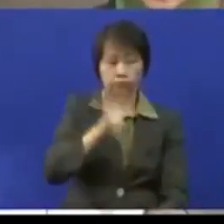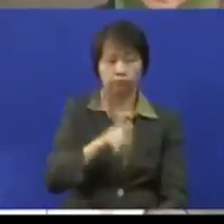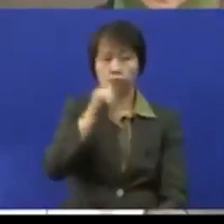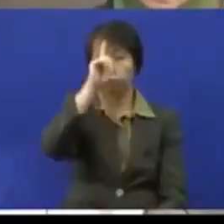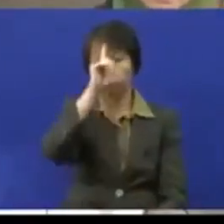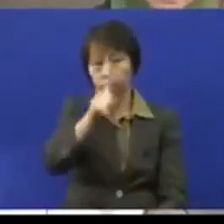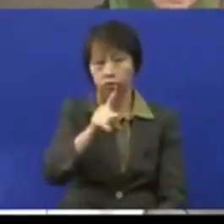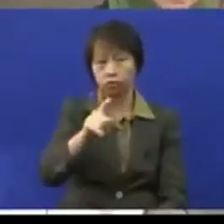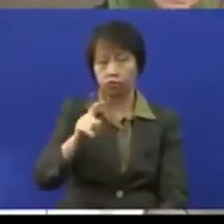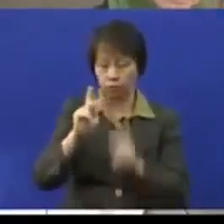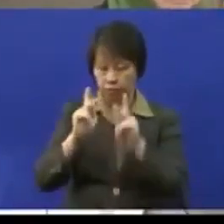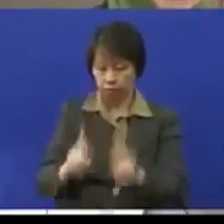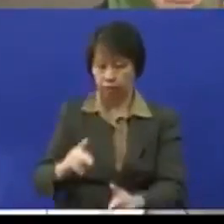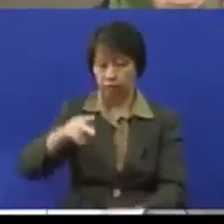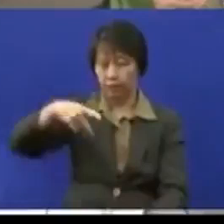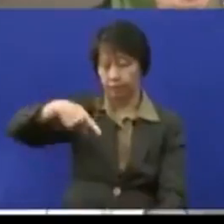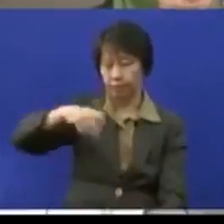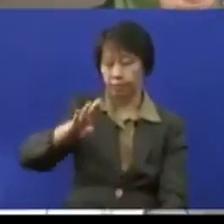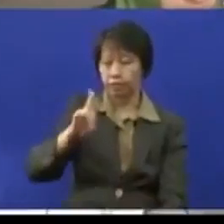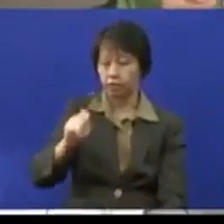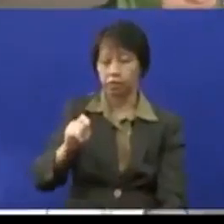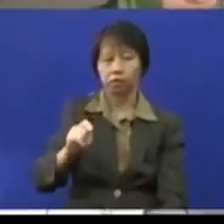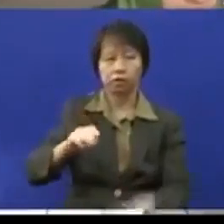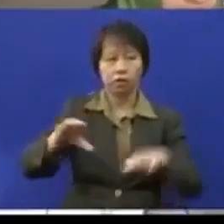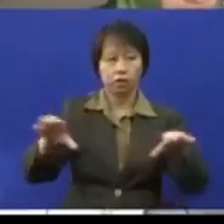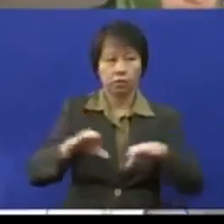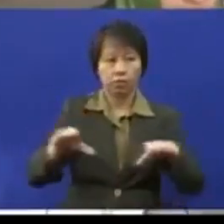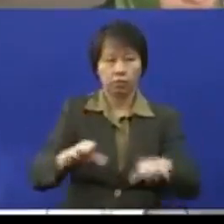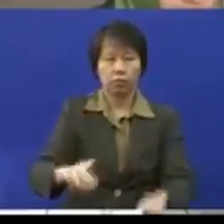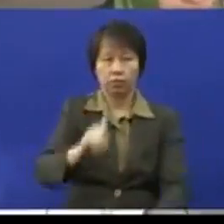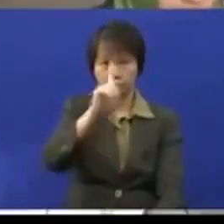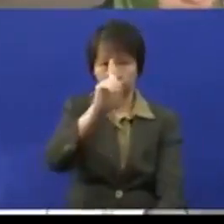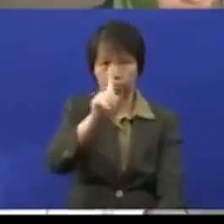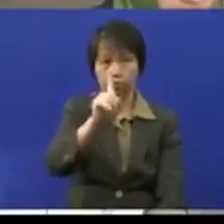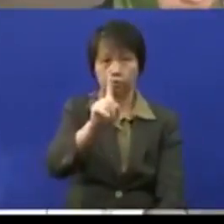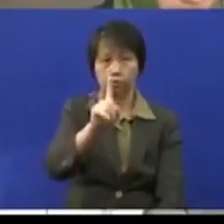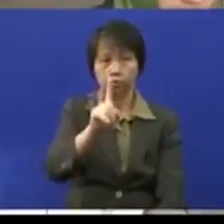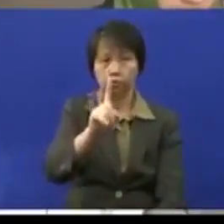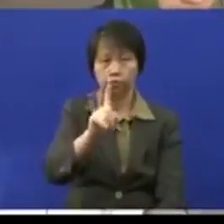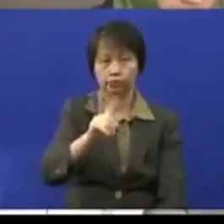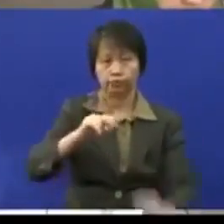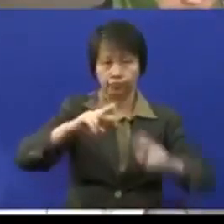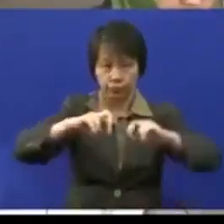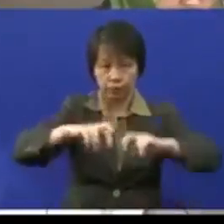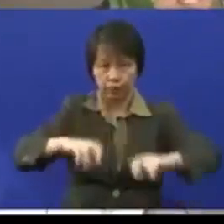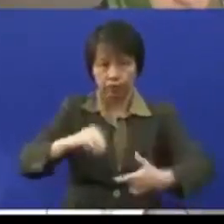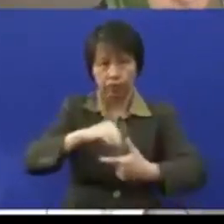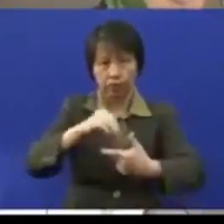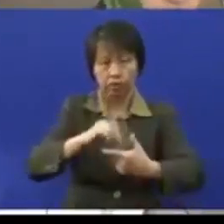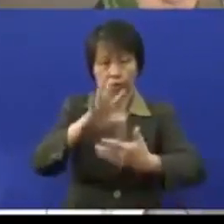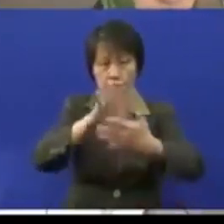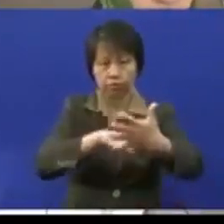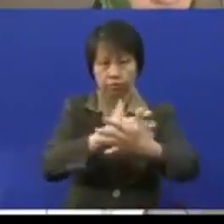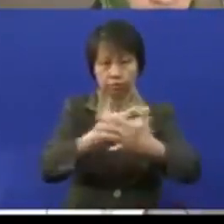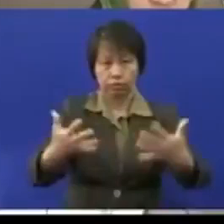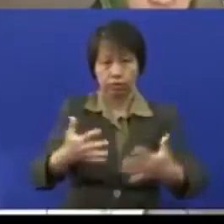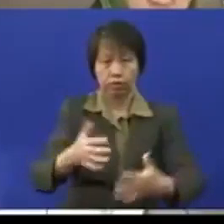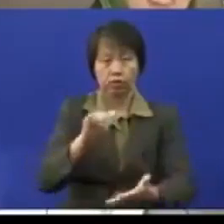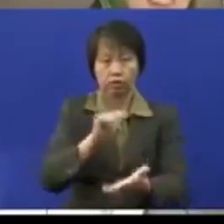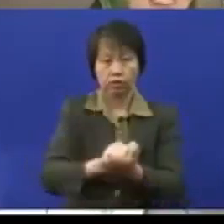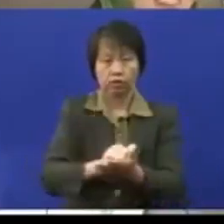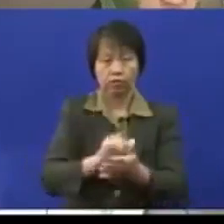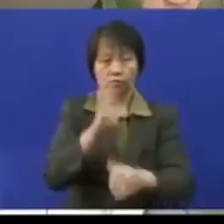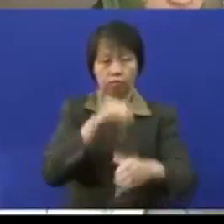pihak puasa tempatan merangka satu kajian ataupun satu plan tempatan yang mana